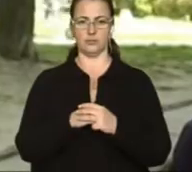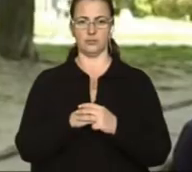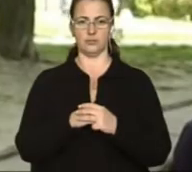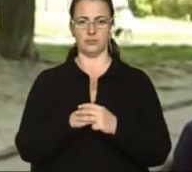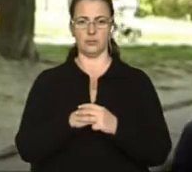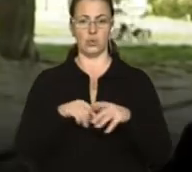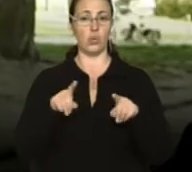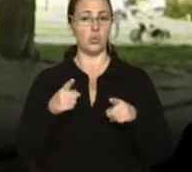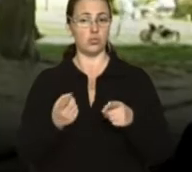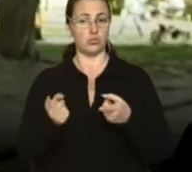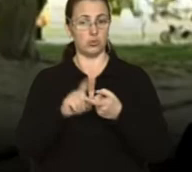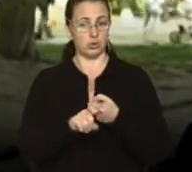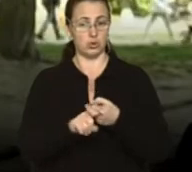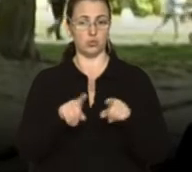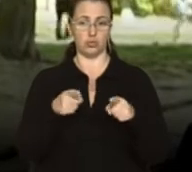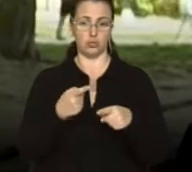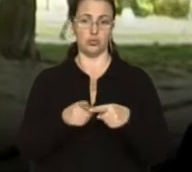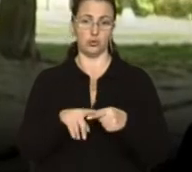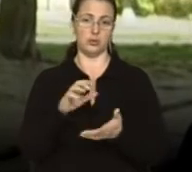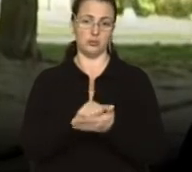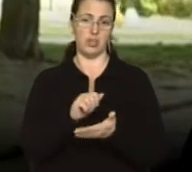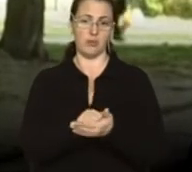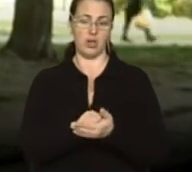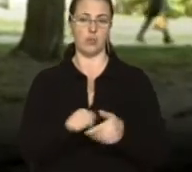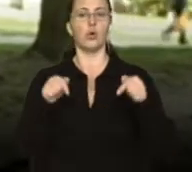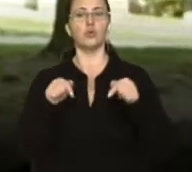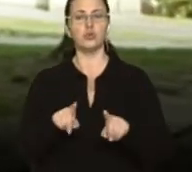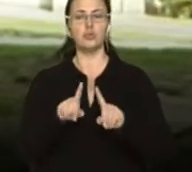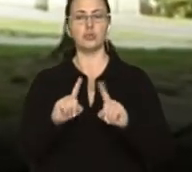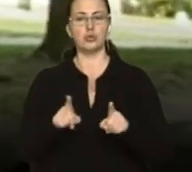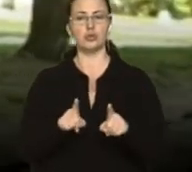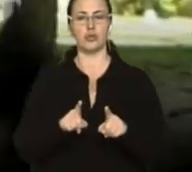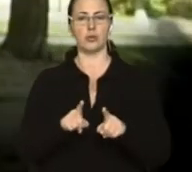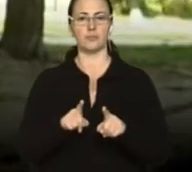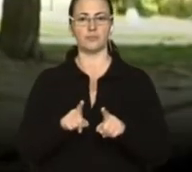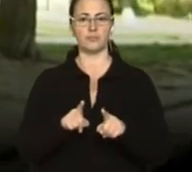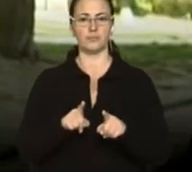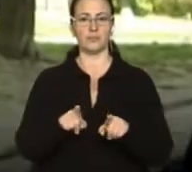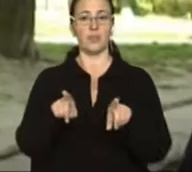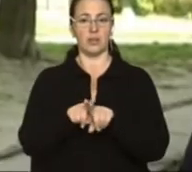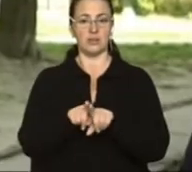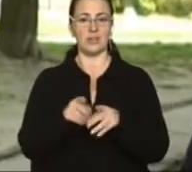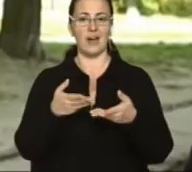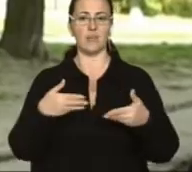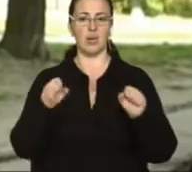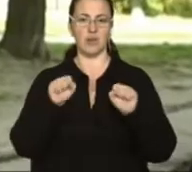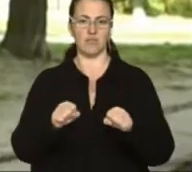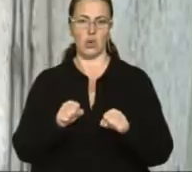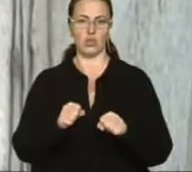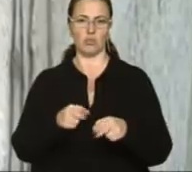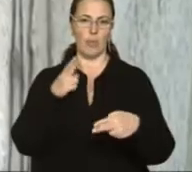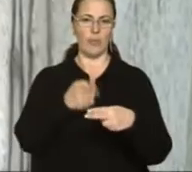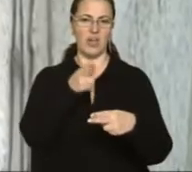Чому ми до цього долучилися, чому ми цим займаємось, тому що таким чином ми можемо прямо перешкодити